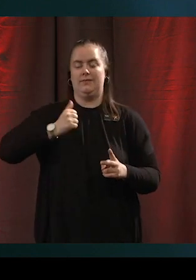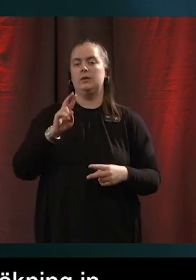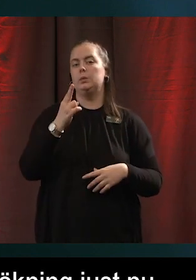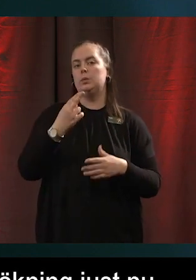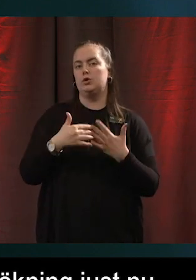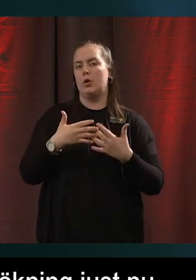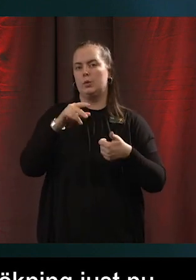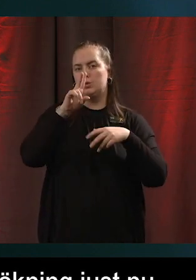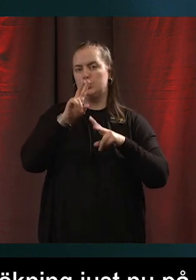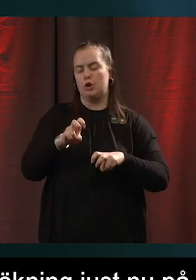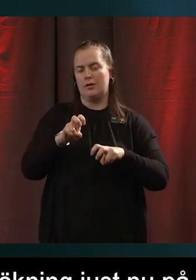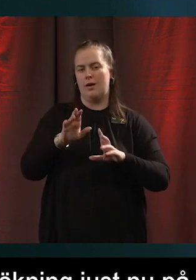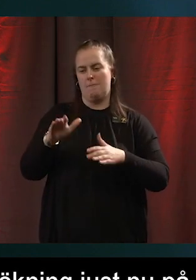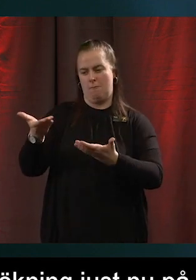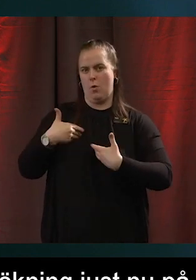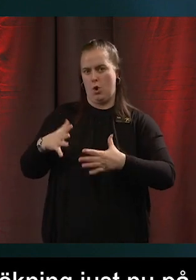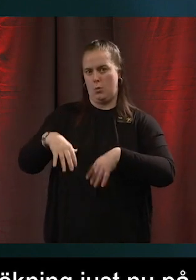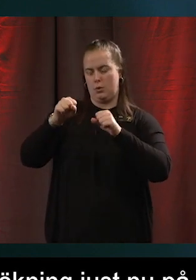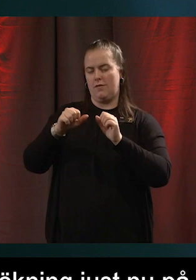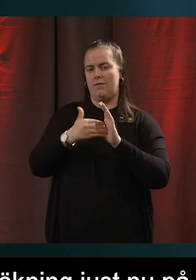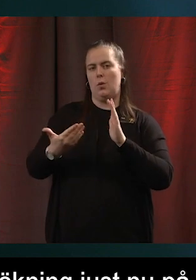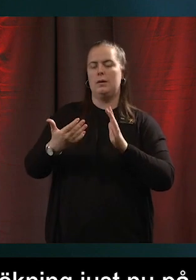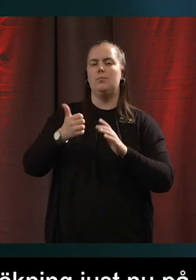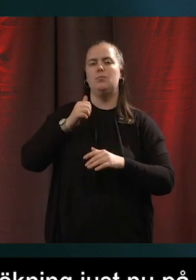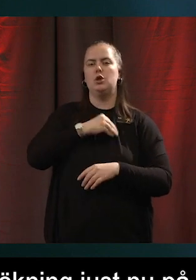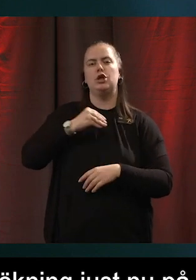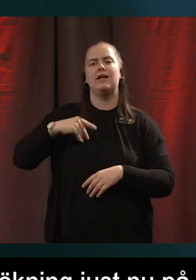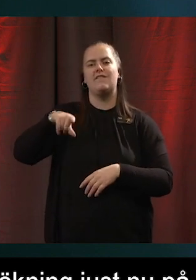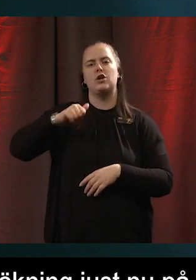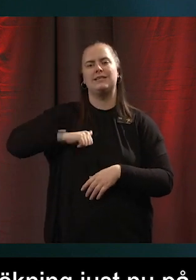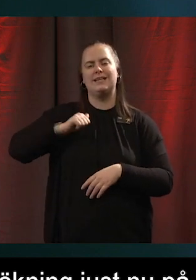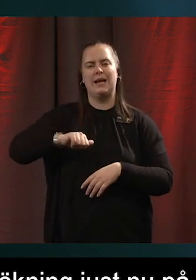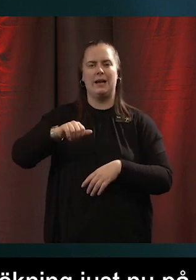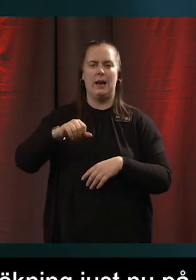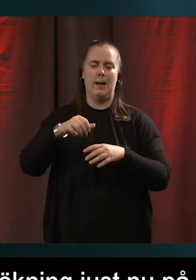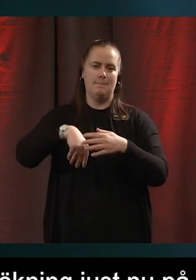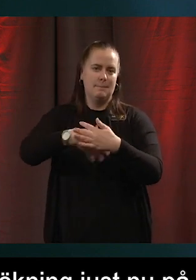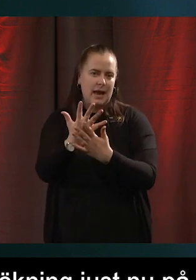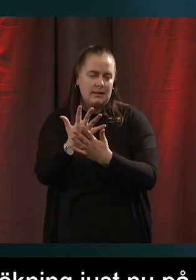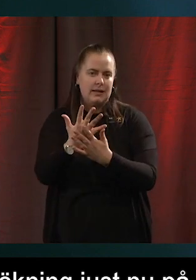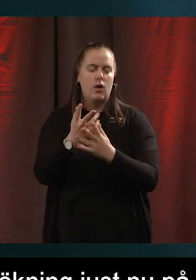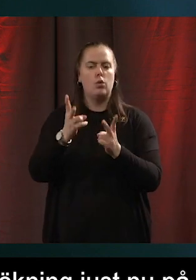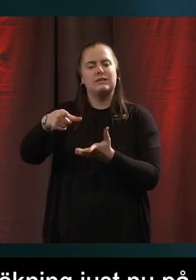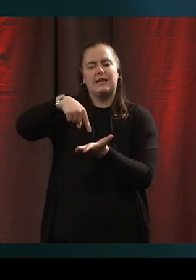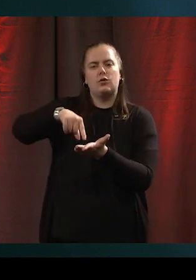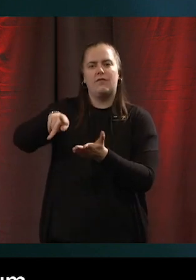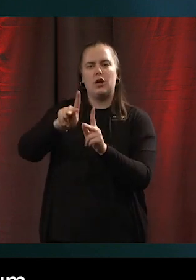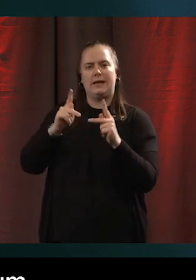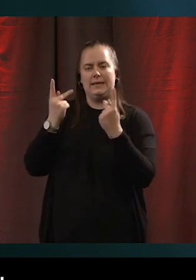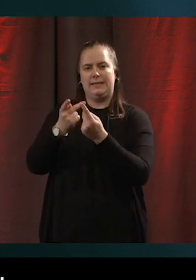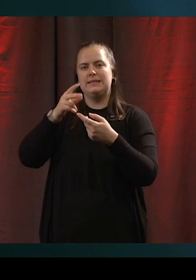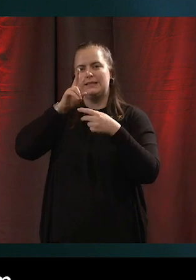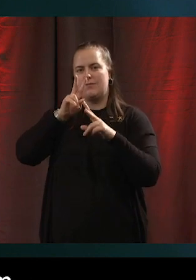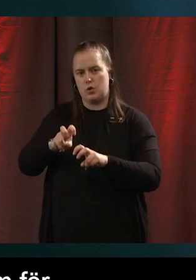på uppdrag av Myndigheten för tillgängliga medier och Centrum för klinisk forskning i Dalarna kring hur har samhällsinformationen